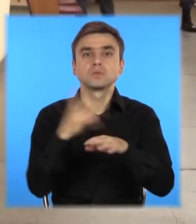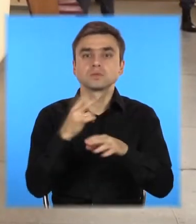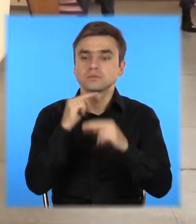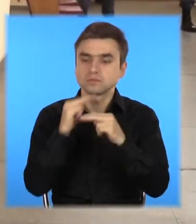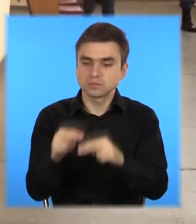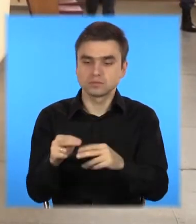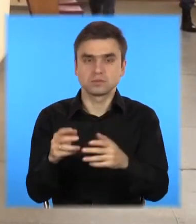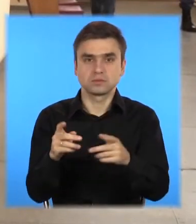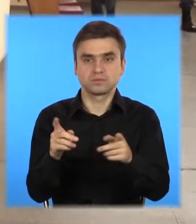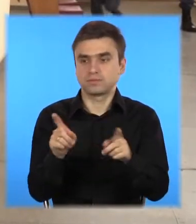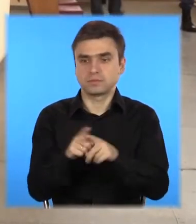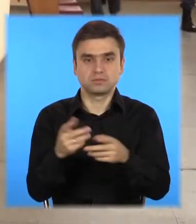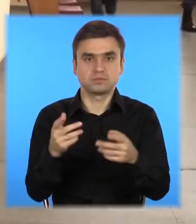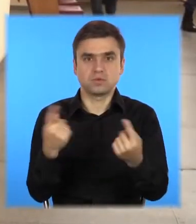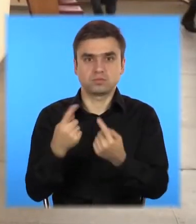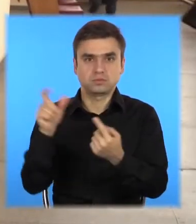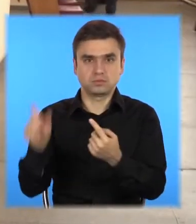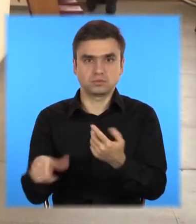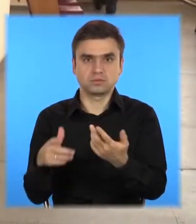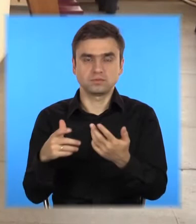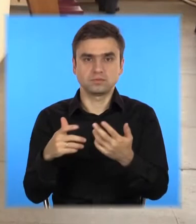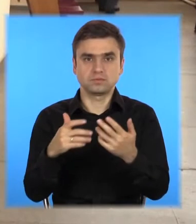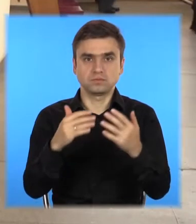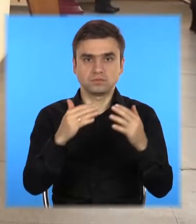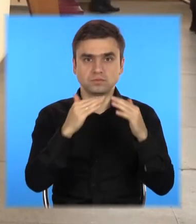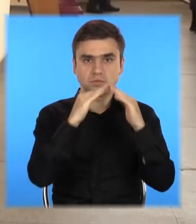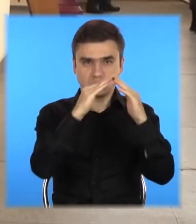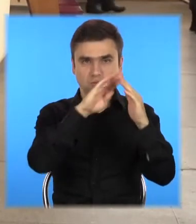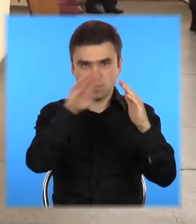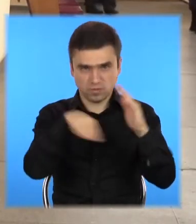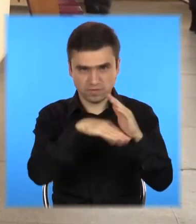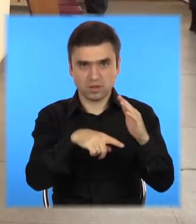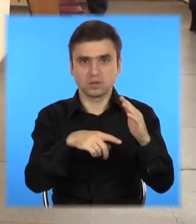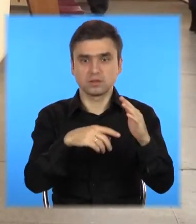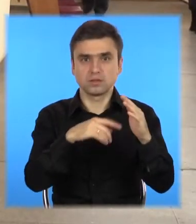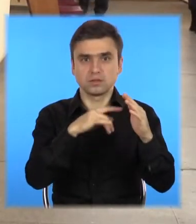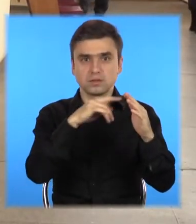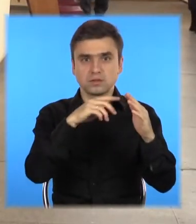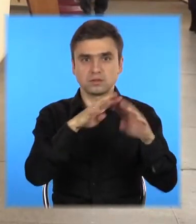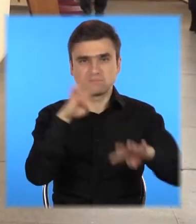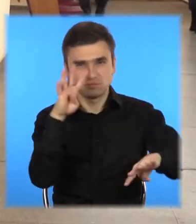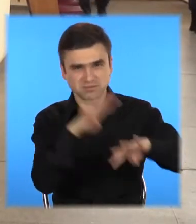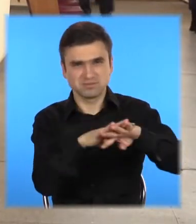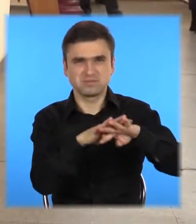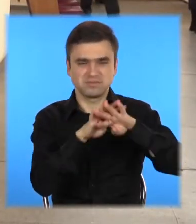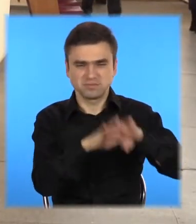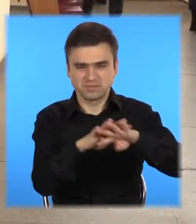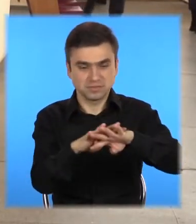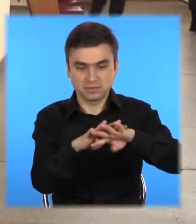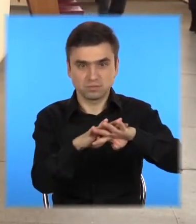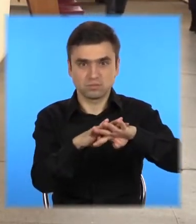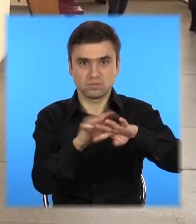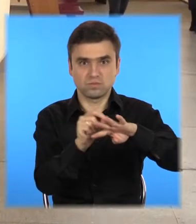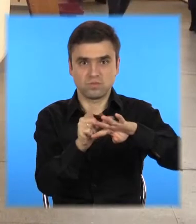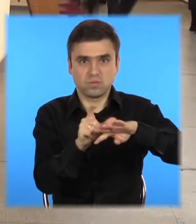висіляти їх відтуди. Якщо треба утеплити підвалы, то можна зробити, утепляйте решітками. Але ставити один-два пролета для того,